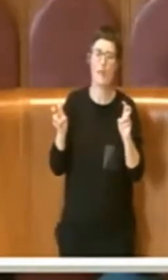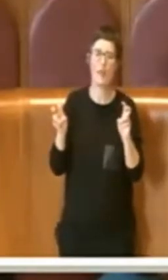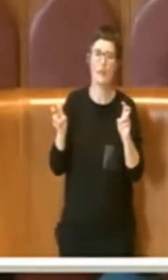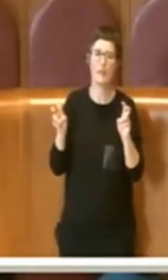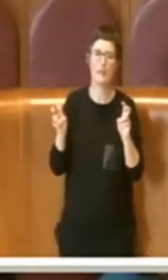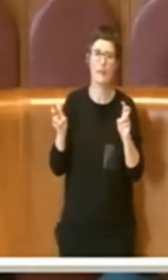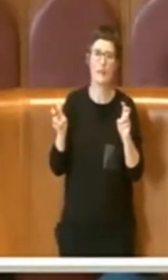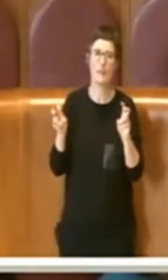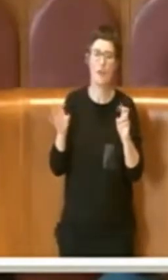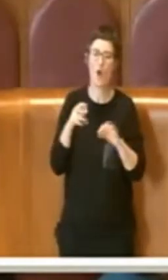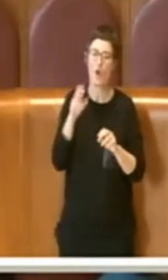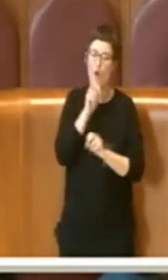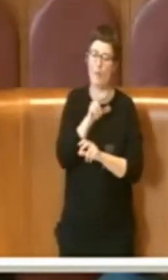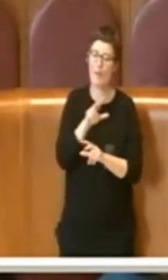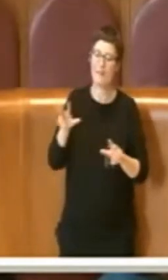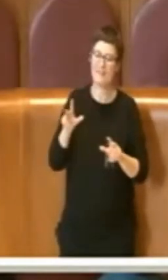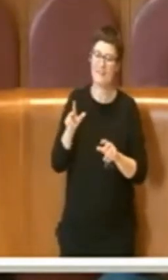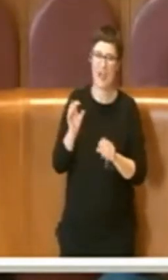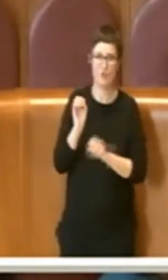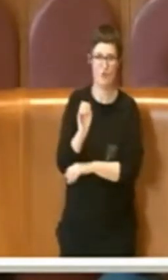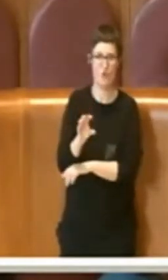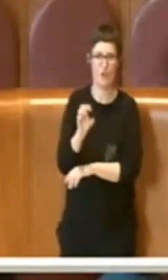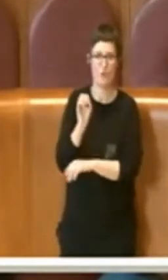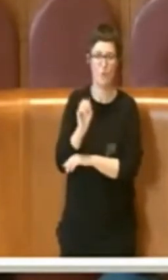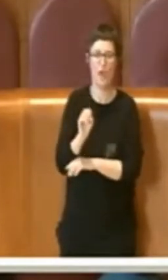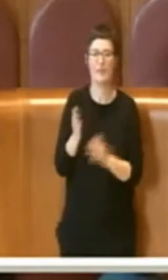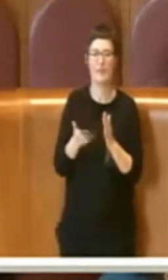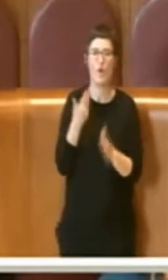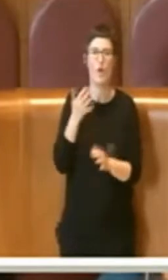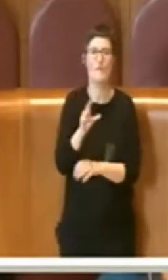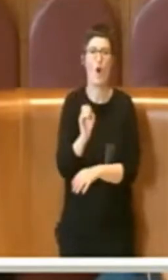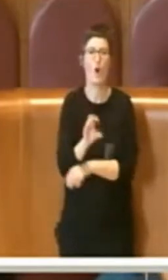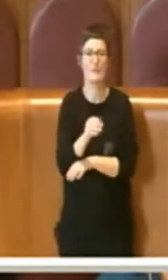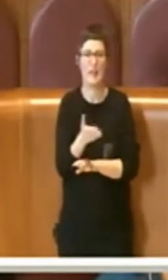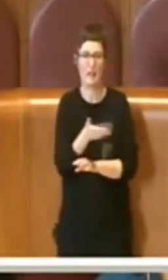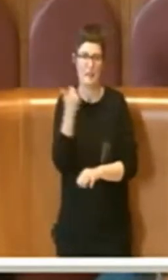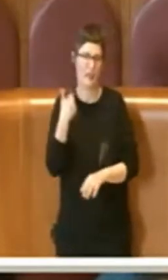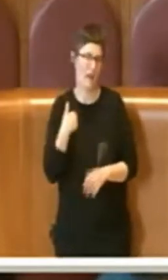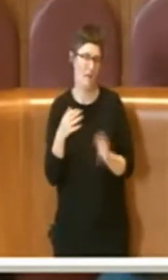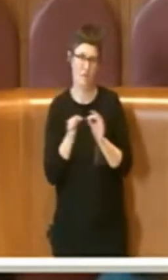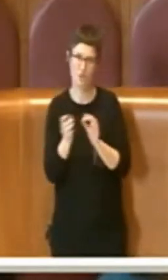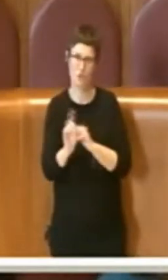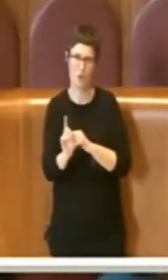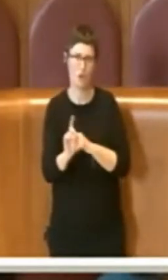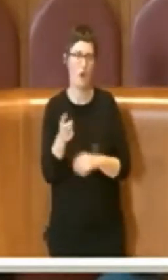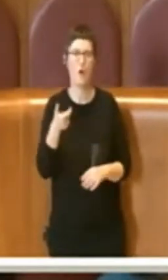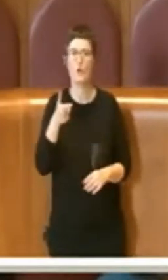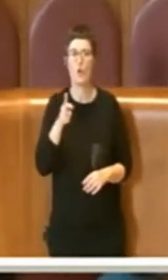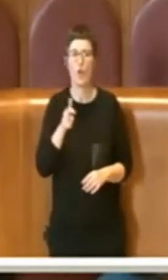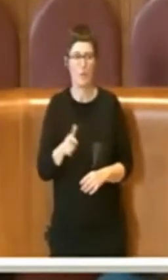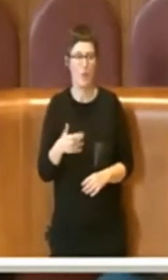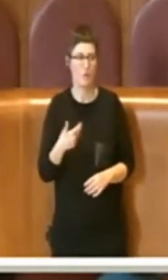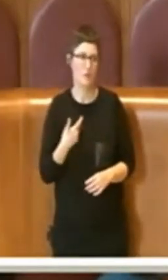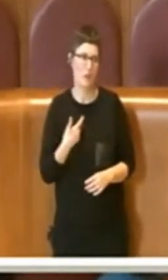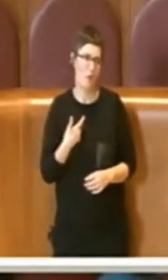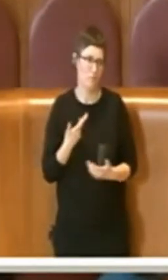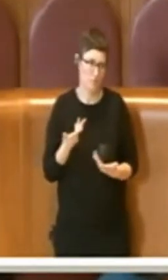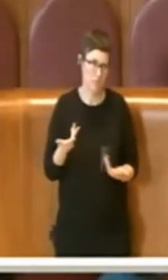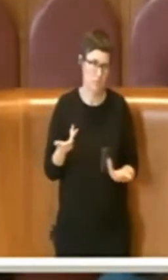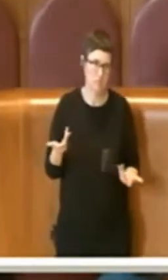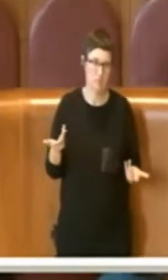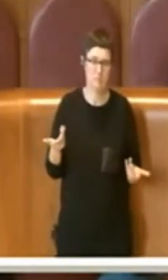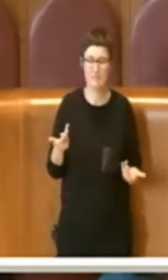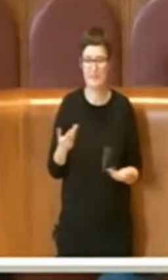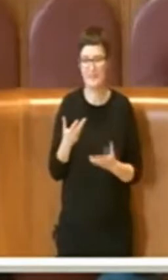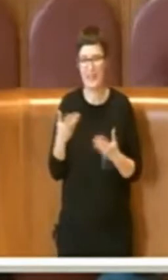loro messaggio educativo e dalla prassi didattica, perché nonostante tutto, nonostante quello che si vuole credere, si vuole far